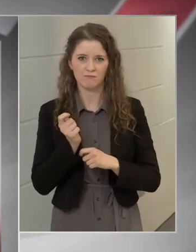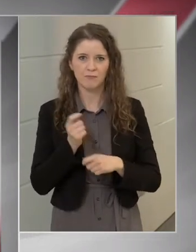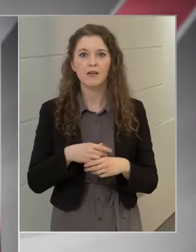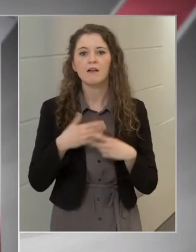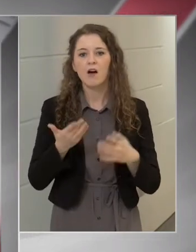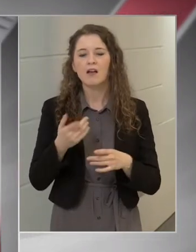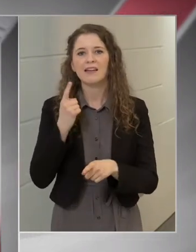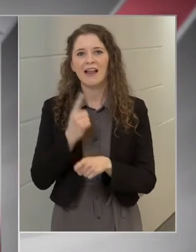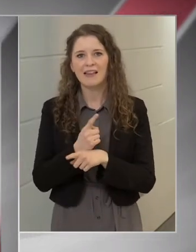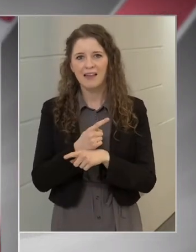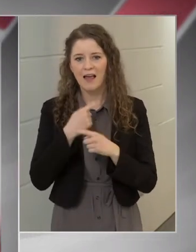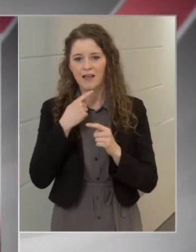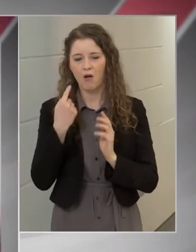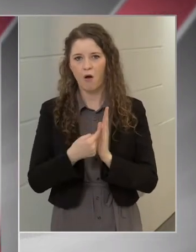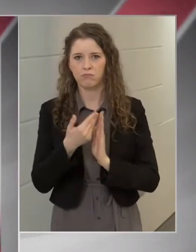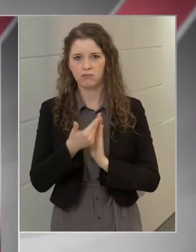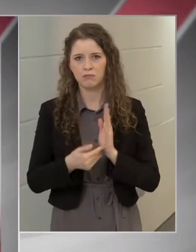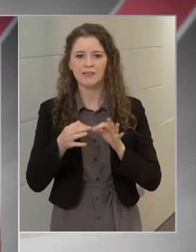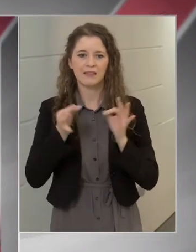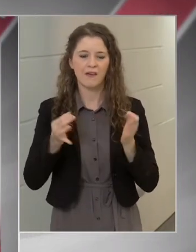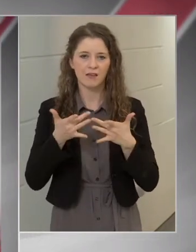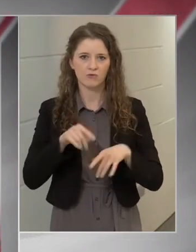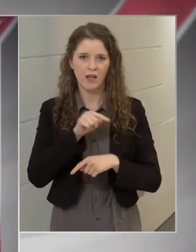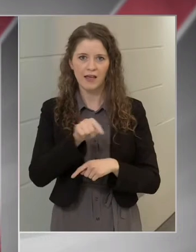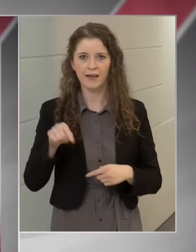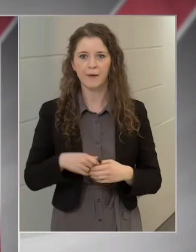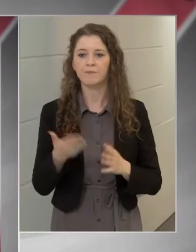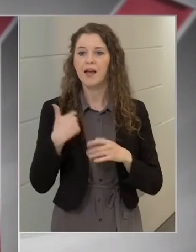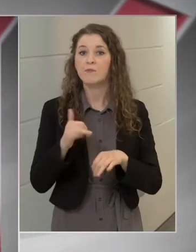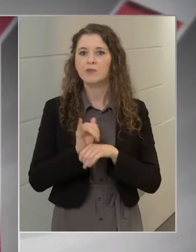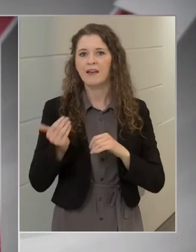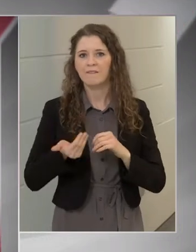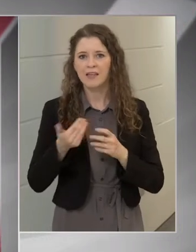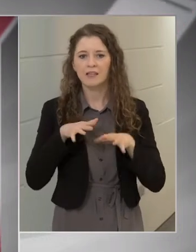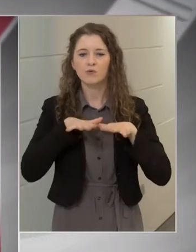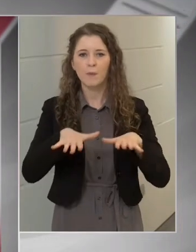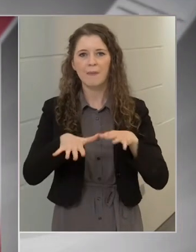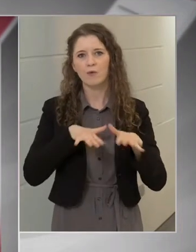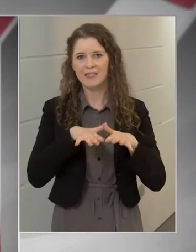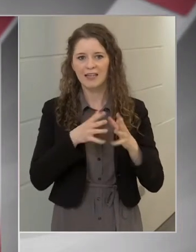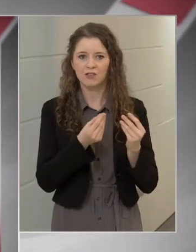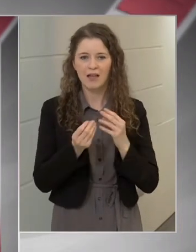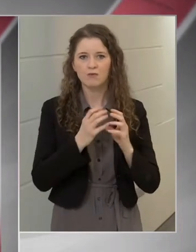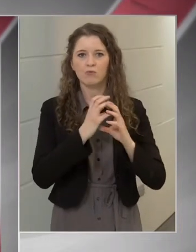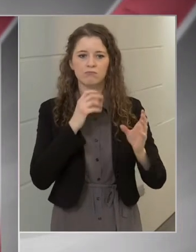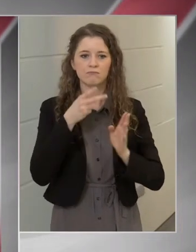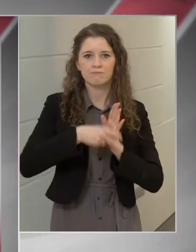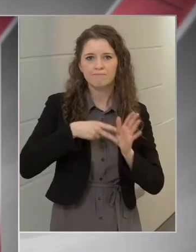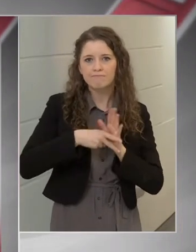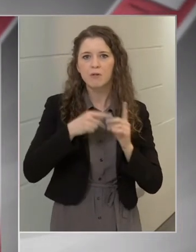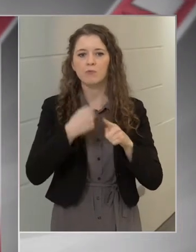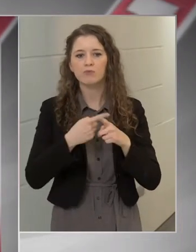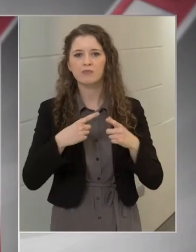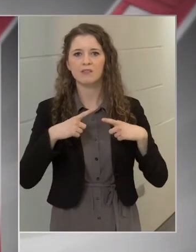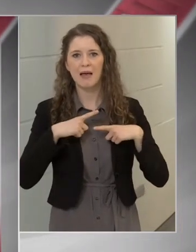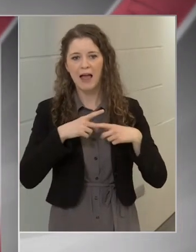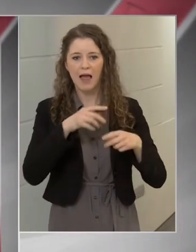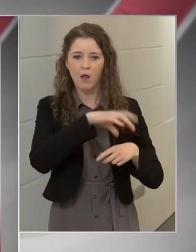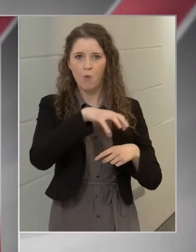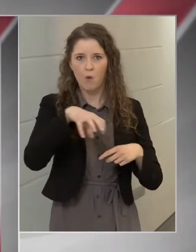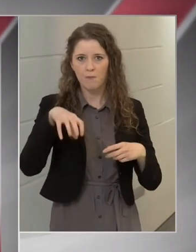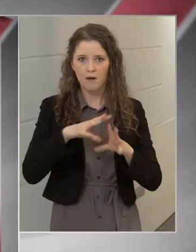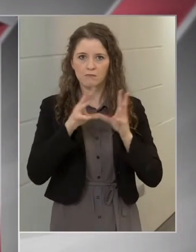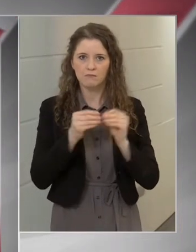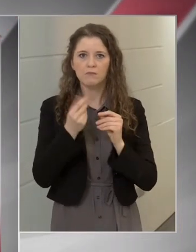meghatározott nyilvános helyeken. Az elmúlt hétvégén a tömegközlekedési eszközön, illetve a tömegközlekedési eszközök várakozó helyein 38